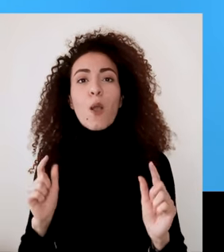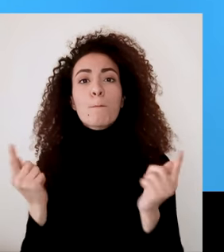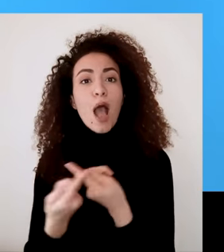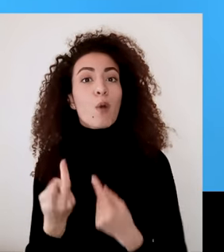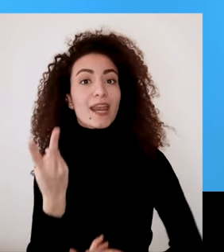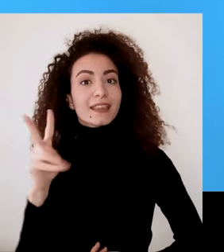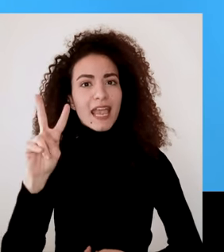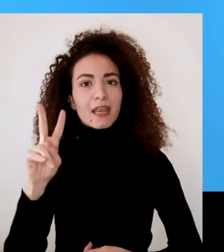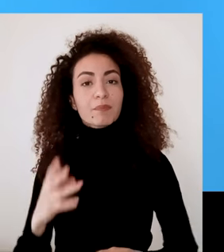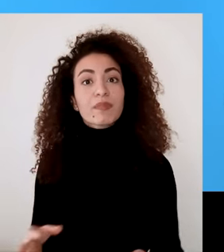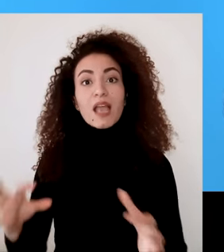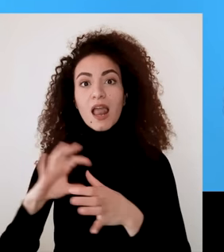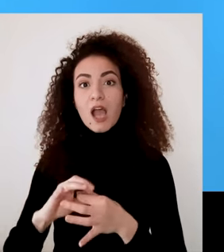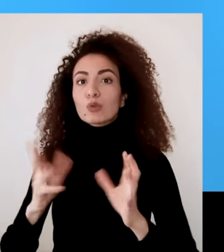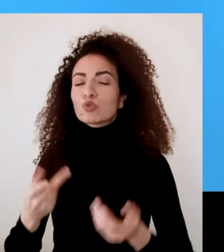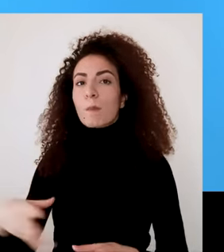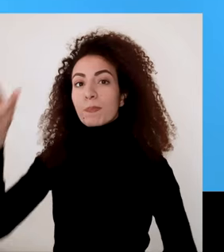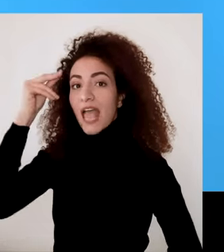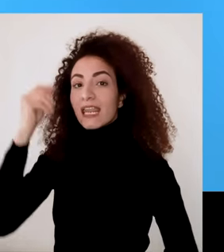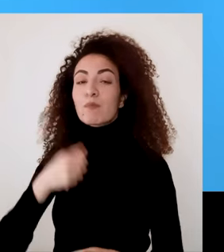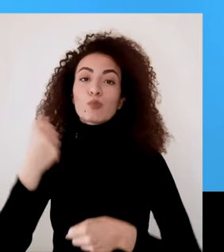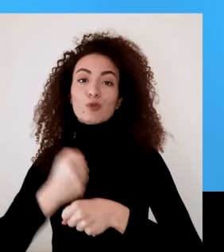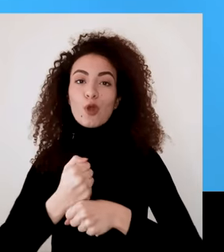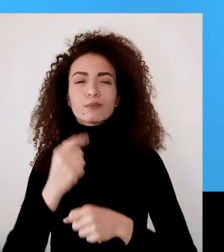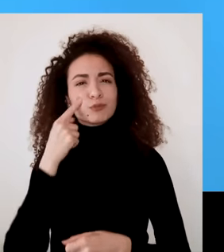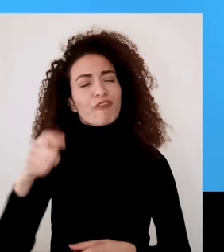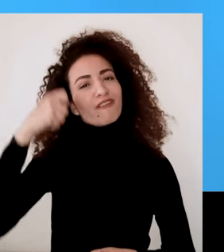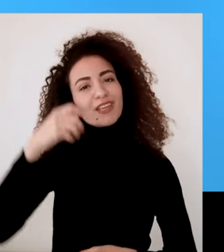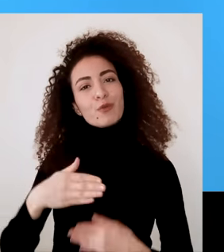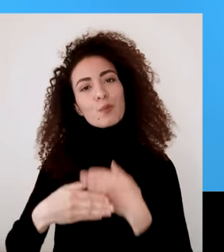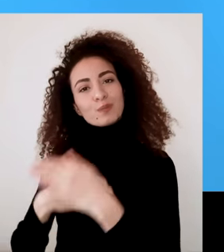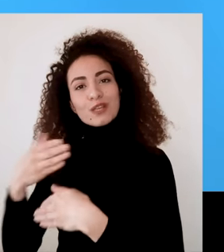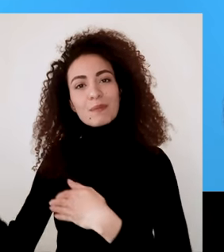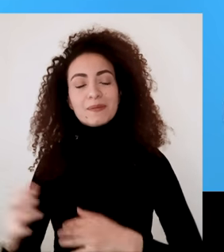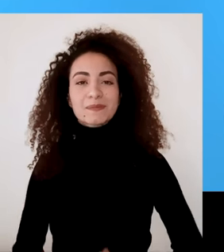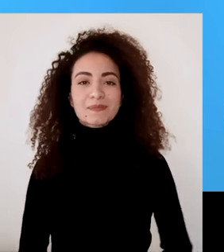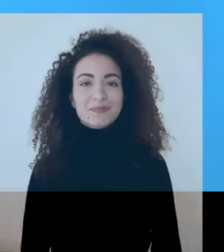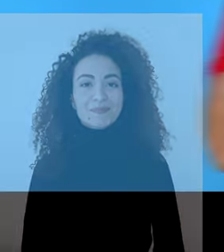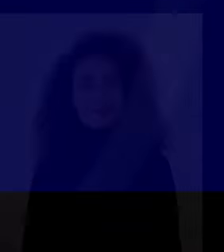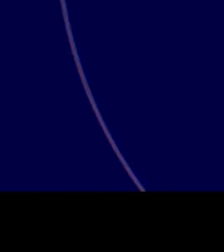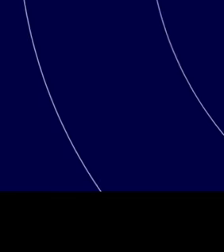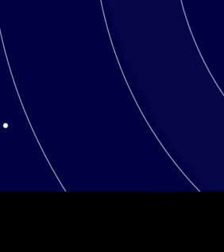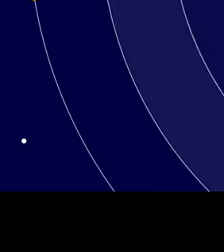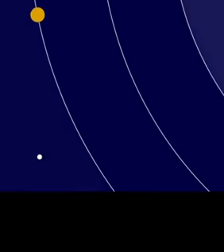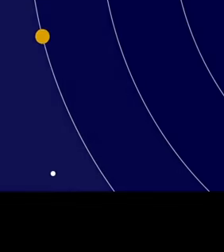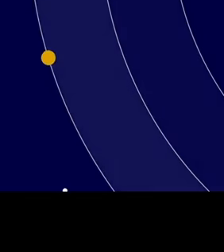التالي أي العلاقة ببعد التعليمي والمهني لقينا بالفقرة التالية لنكمل مشوارنا سوى